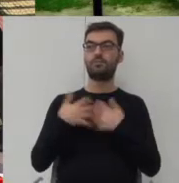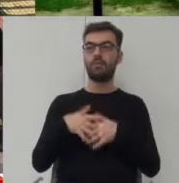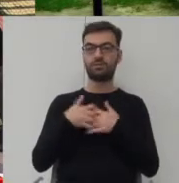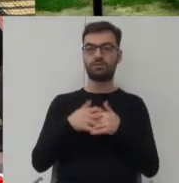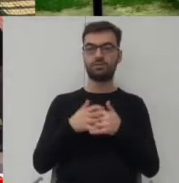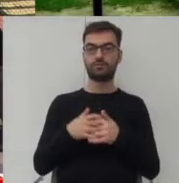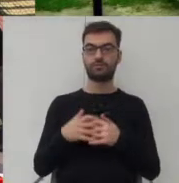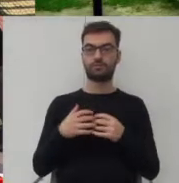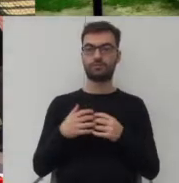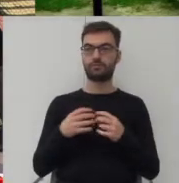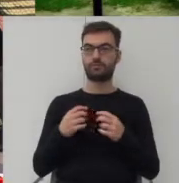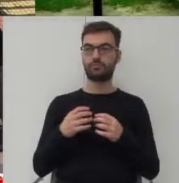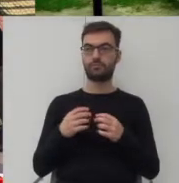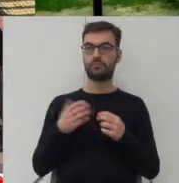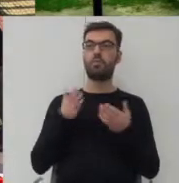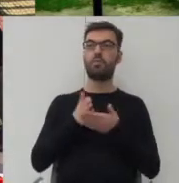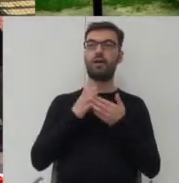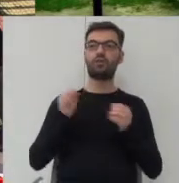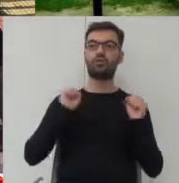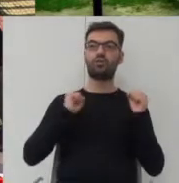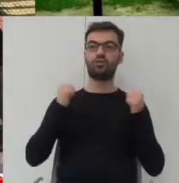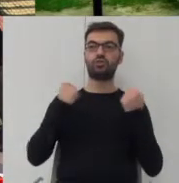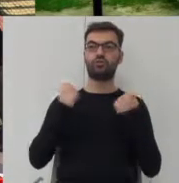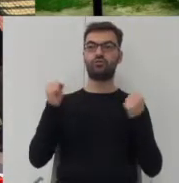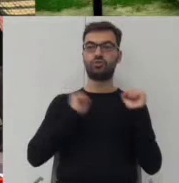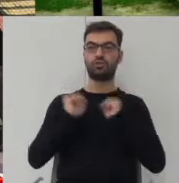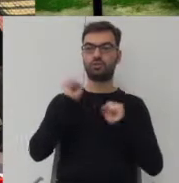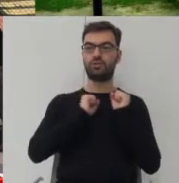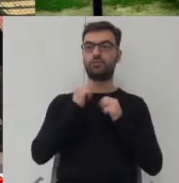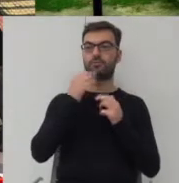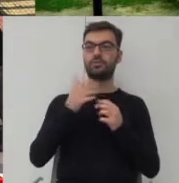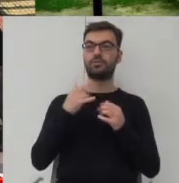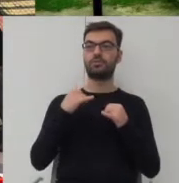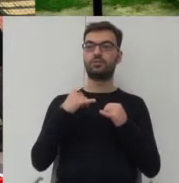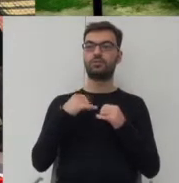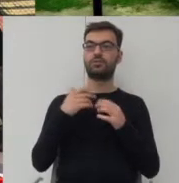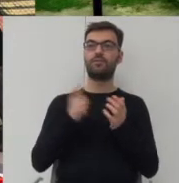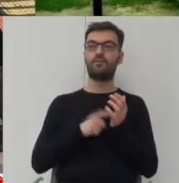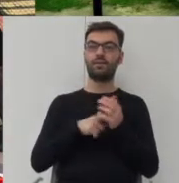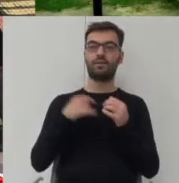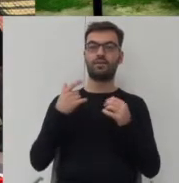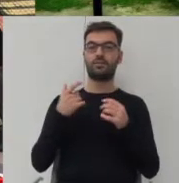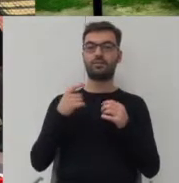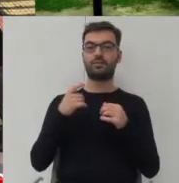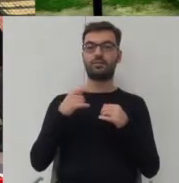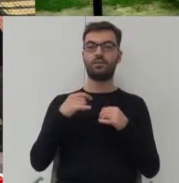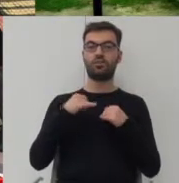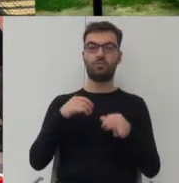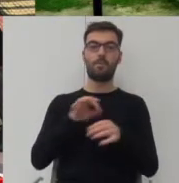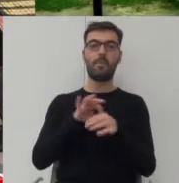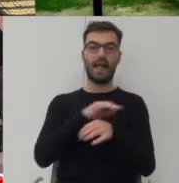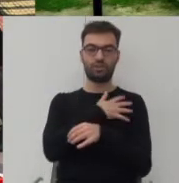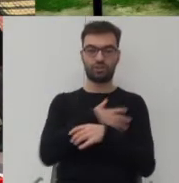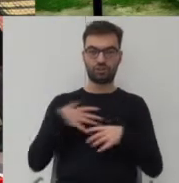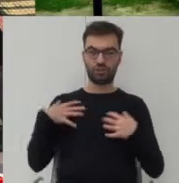które wspomagają ćwiczenie poprzez siłę, które wymagają ćwiczenia poprzez siłę swoich mięśni. Jest to po